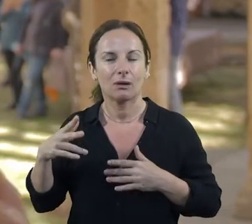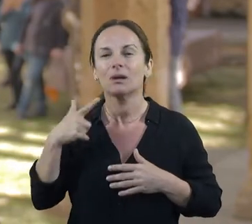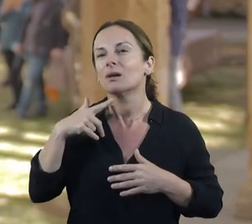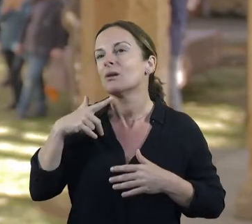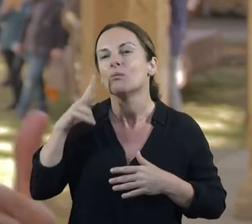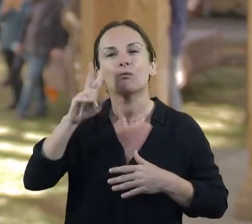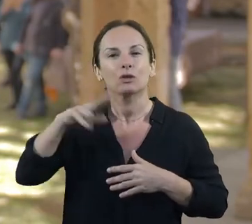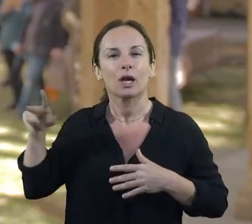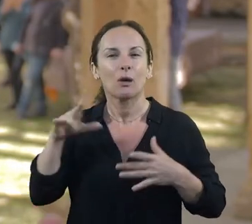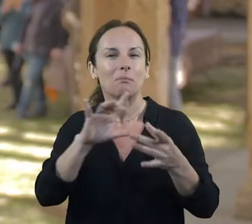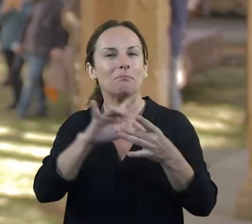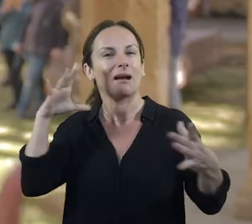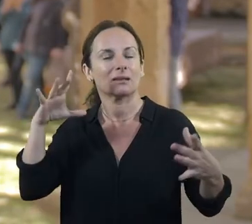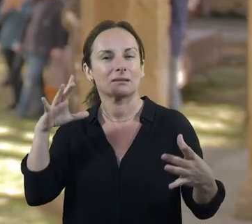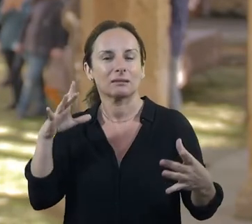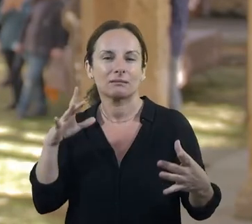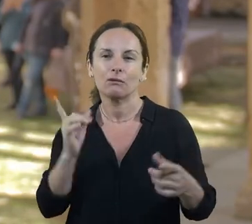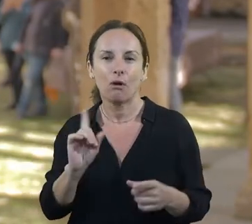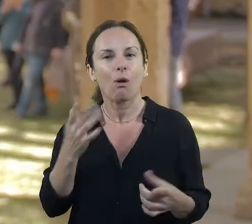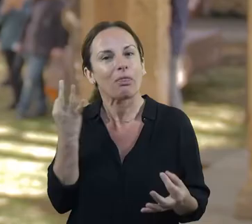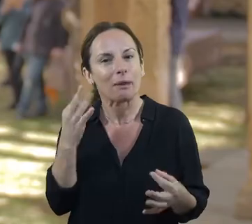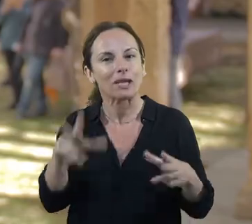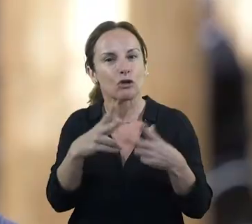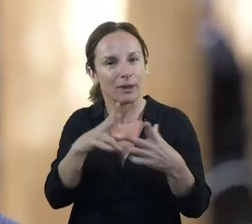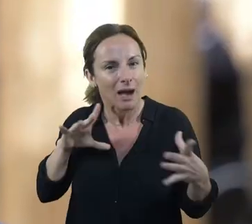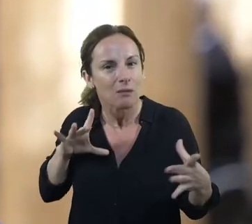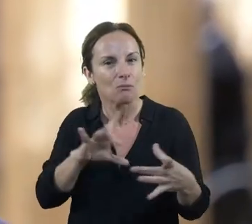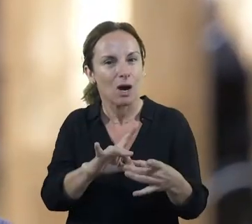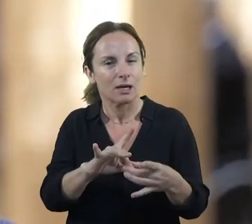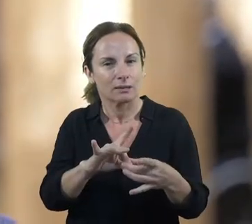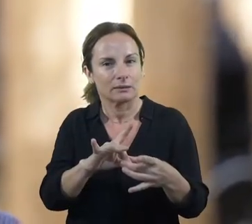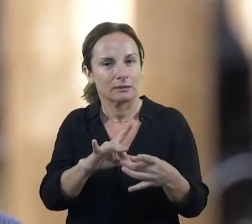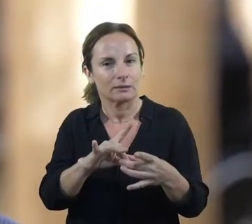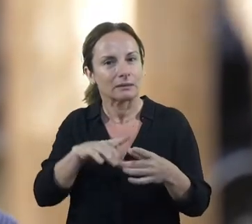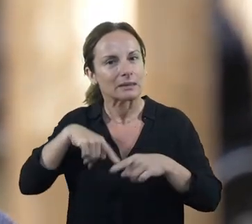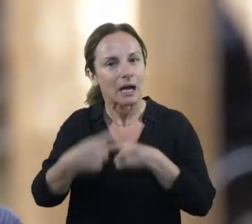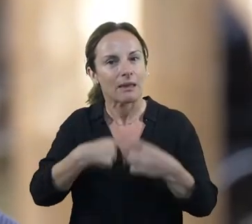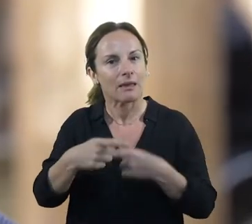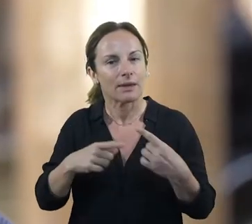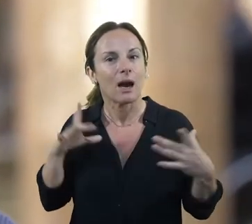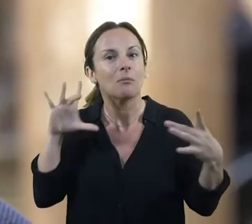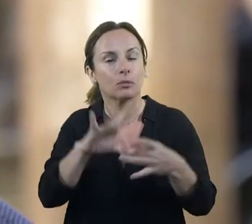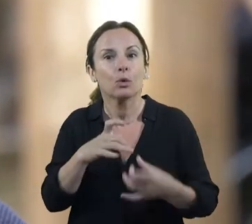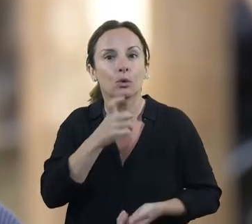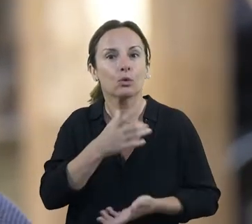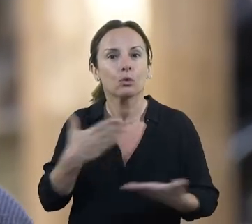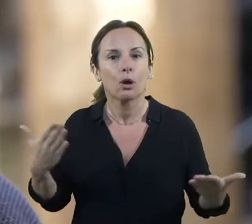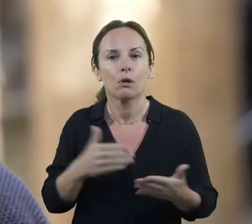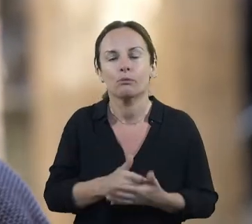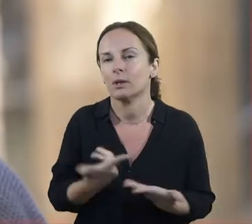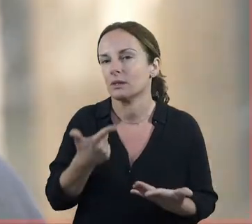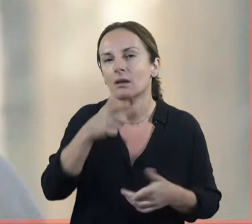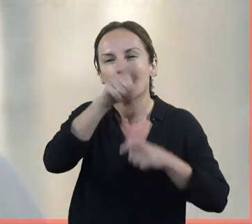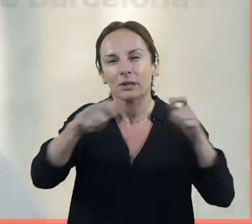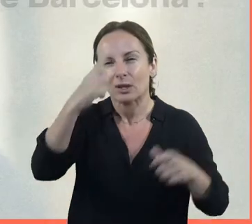món, sinó que hi hagi un constant diàleg amb el lloc que passa fora. I això vol dir anar a buscar gent molt diferent de la que molt sovint anem a